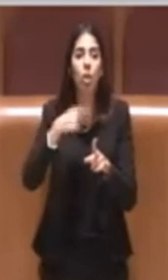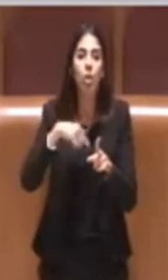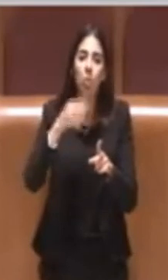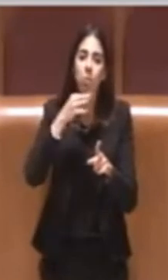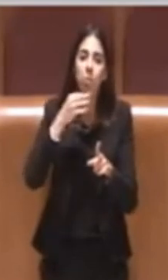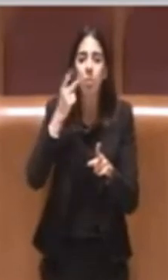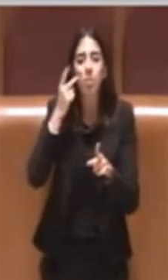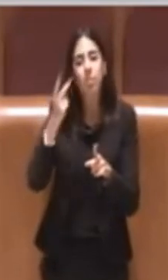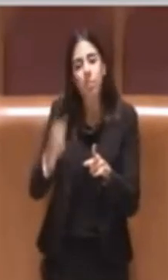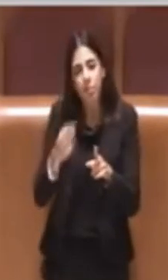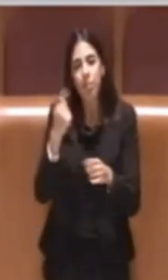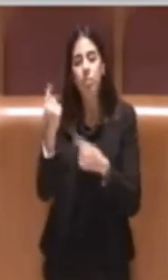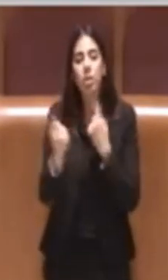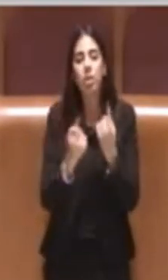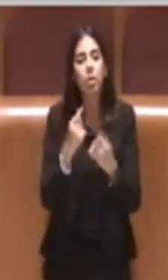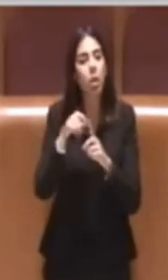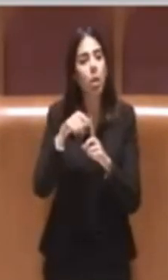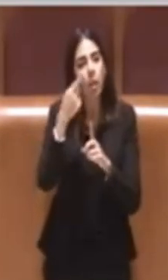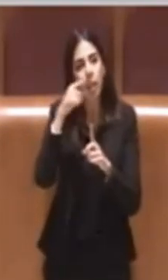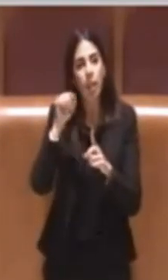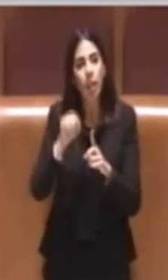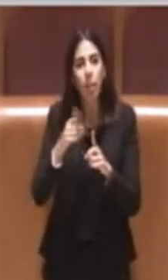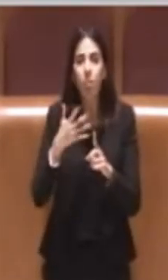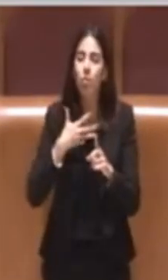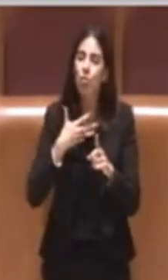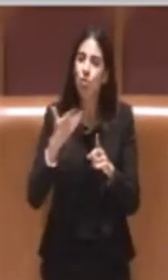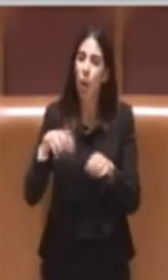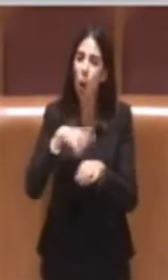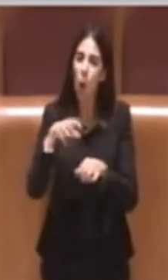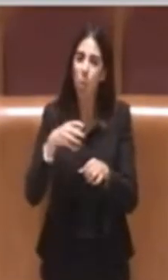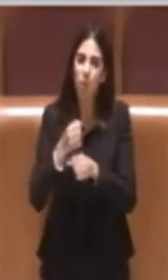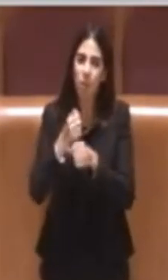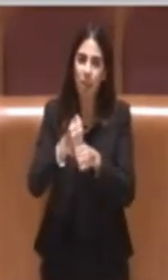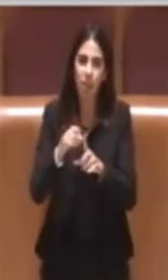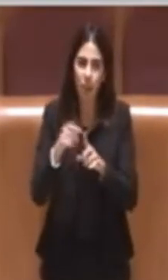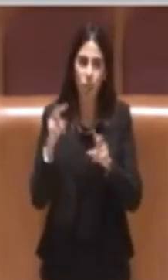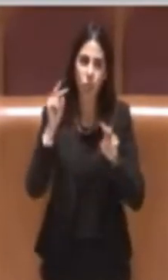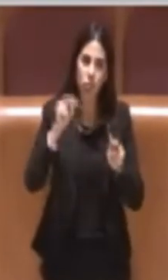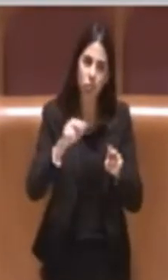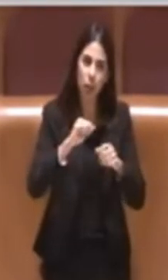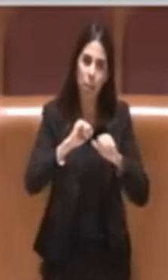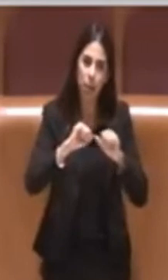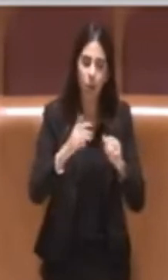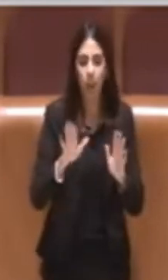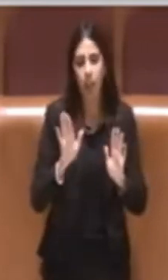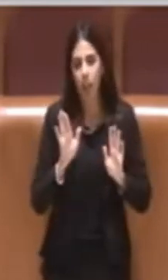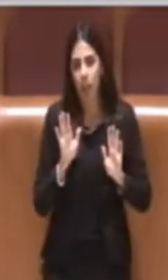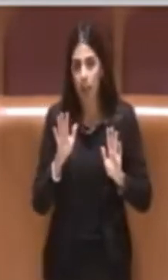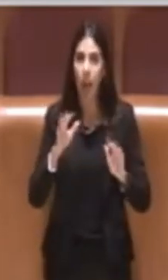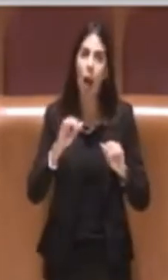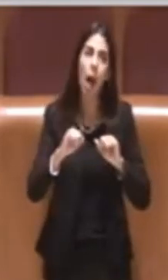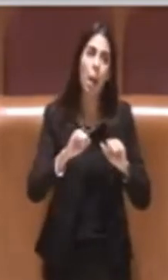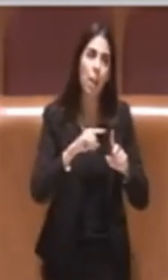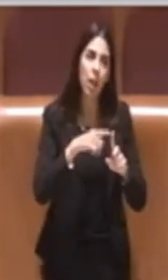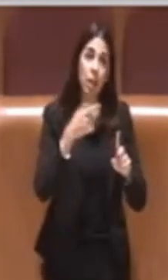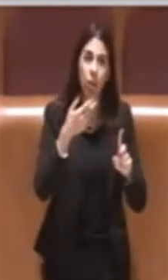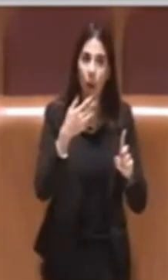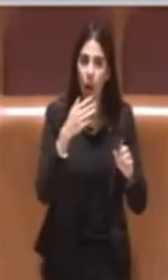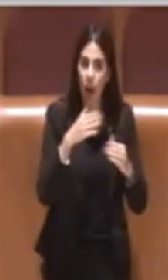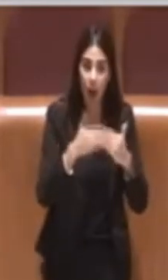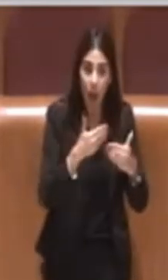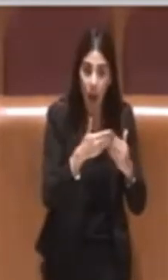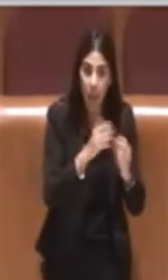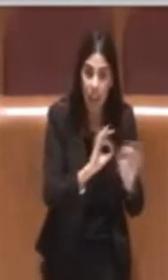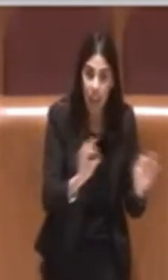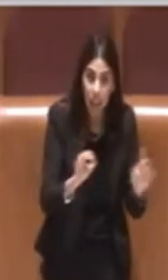abbiamo questi commissari che incombono sull'amministrazione, per carità, l'amministrazione quando è inerte è giusto che il privato